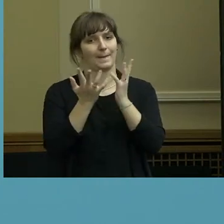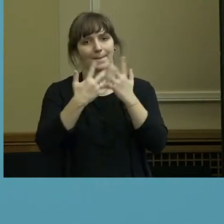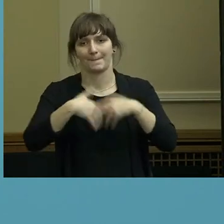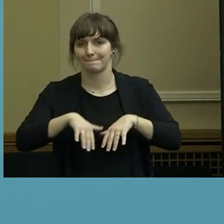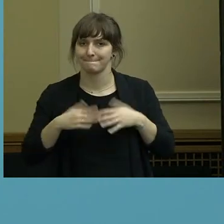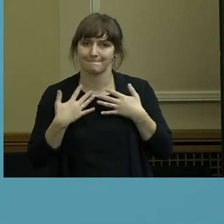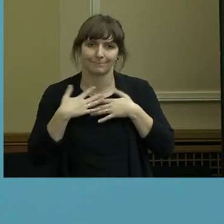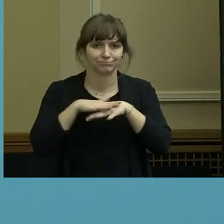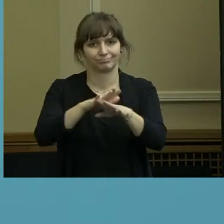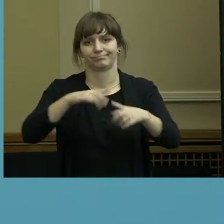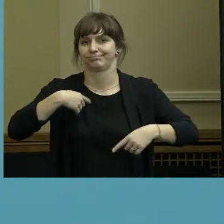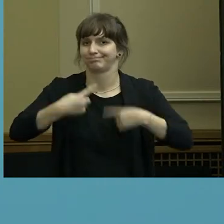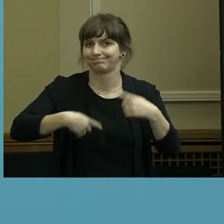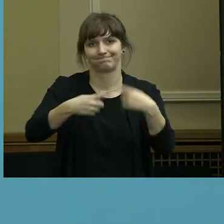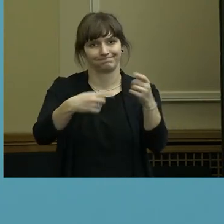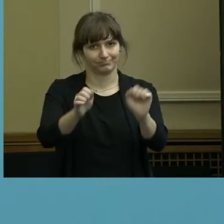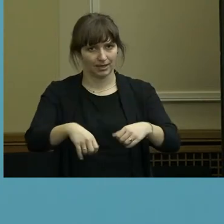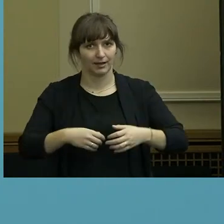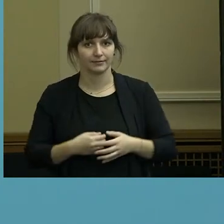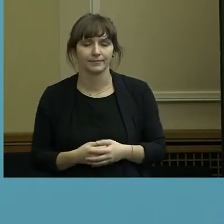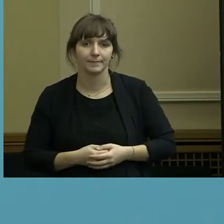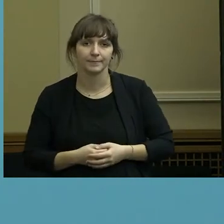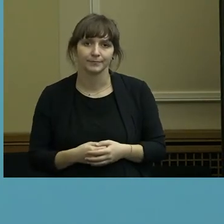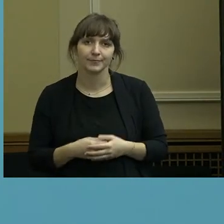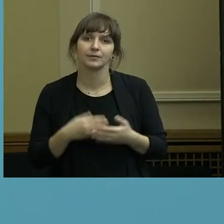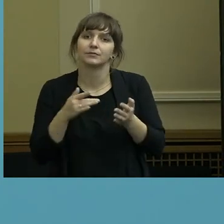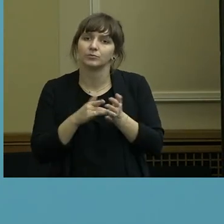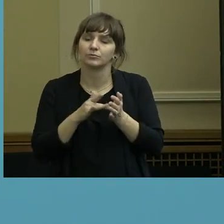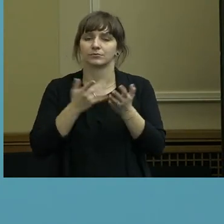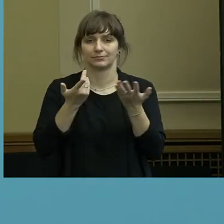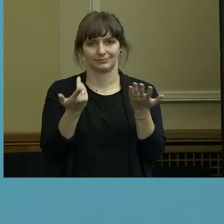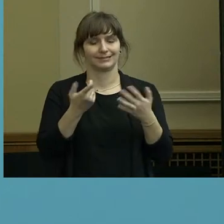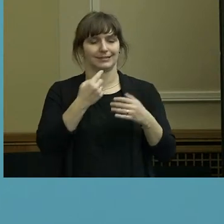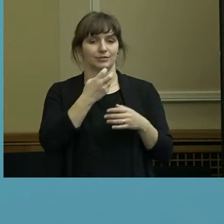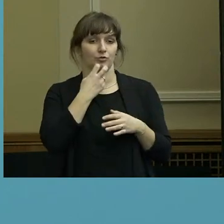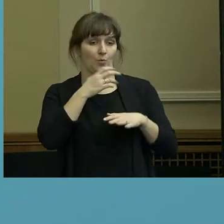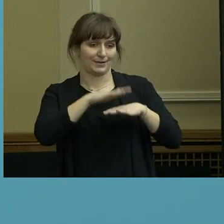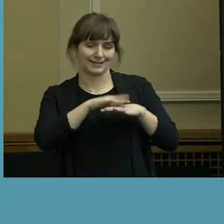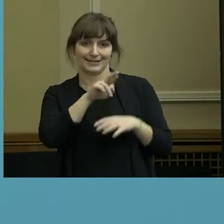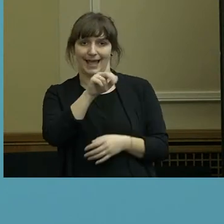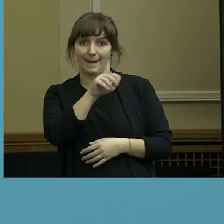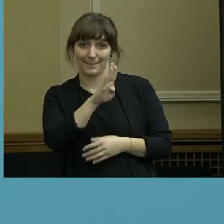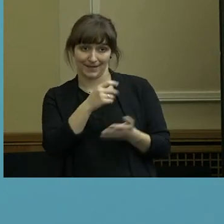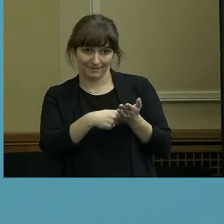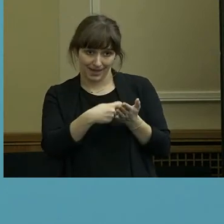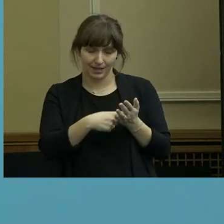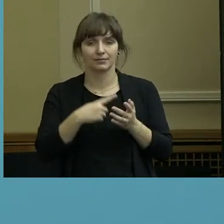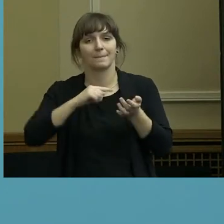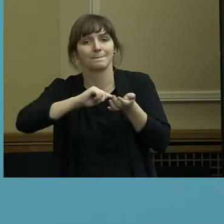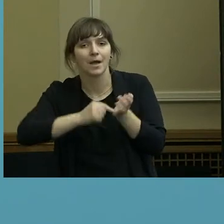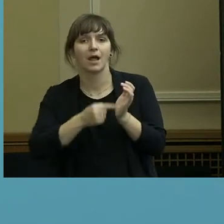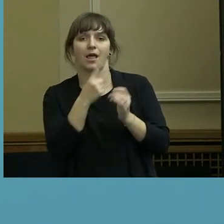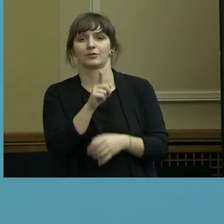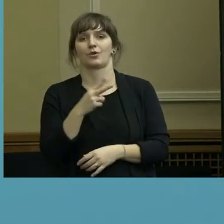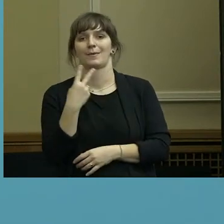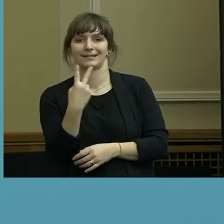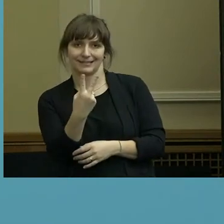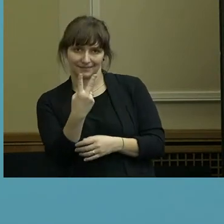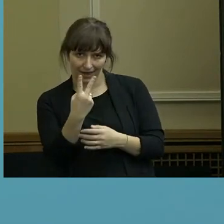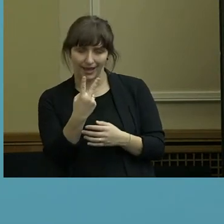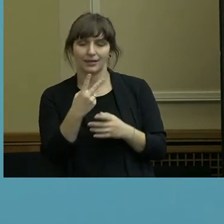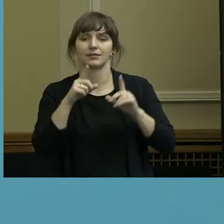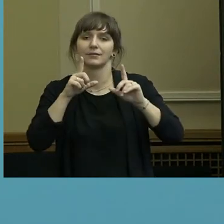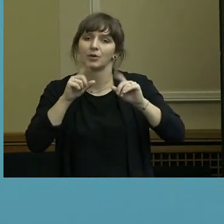Also insofern, also durch diesen Multiplikator von 1,2 wird sichergestellt, dass eben die gesamte